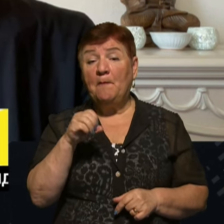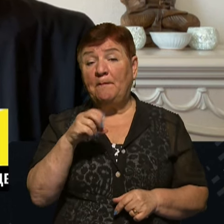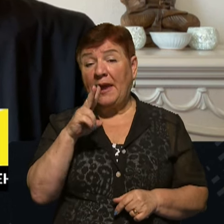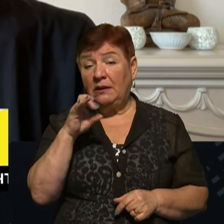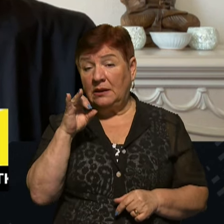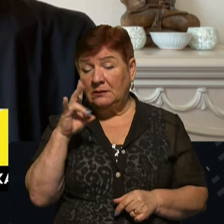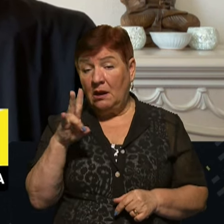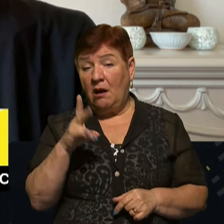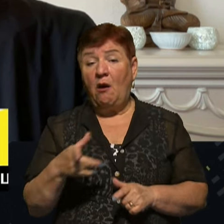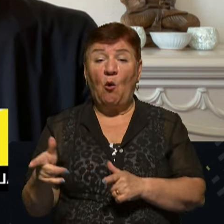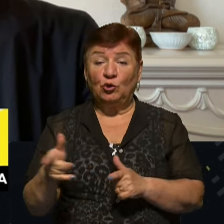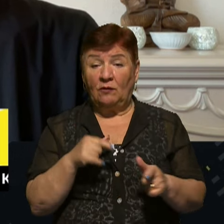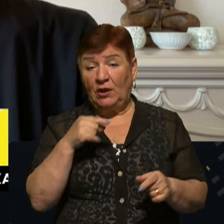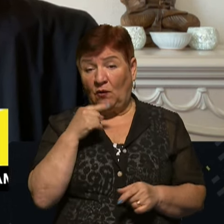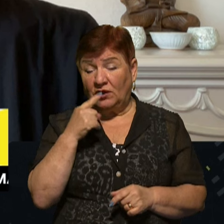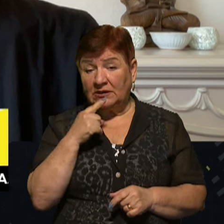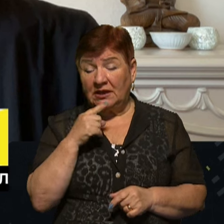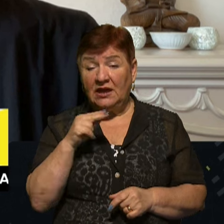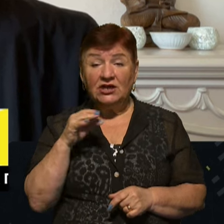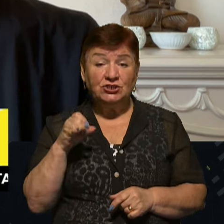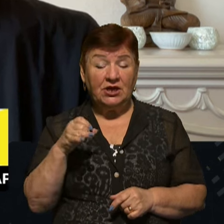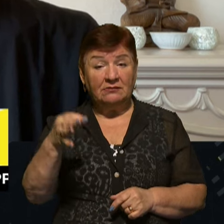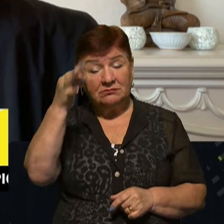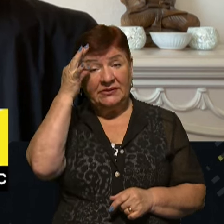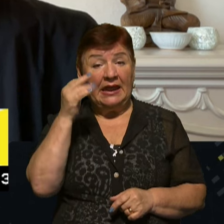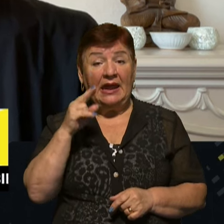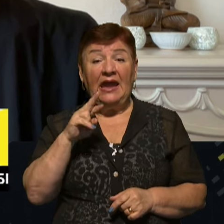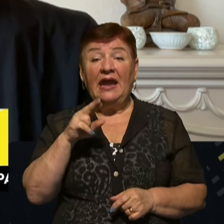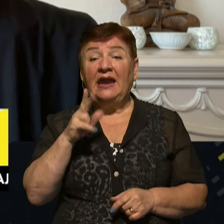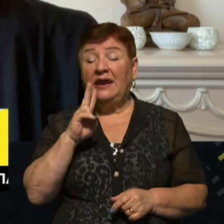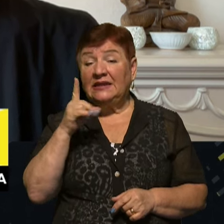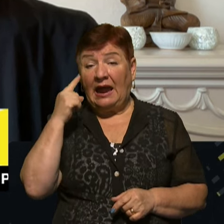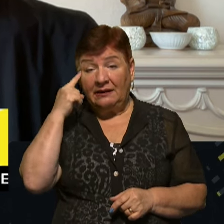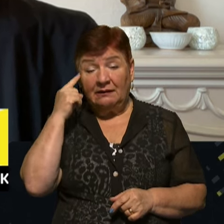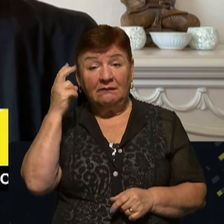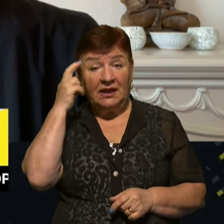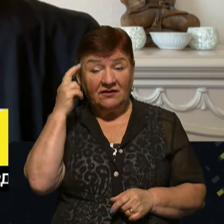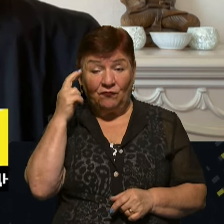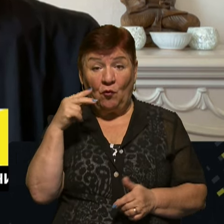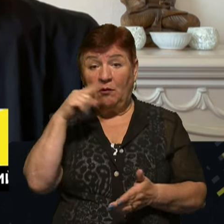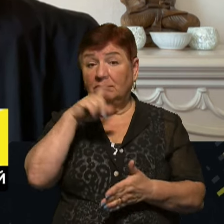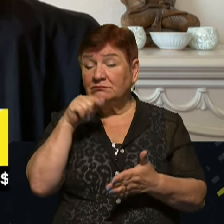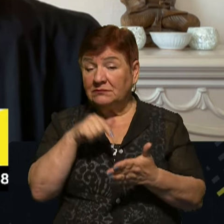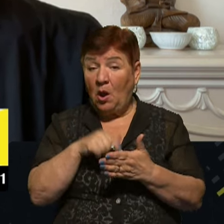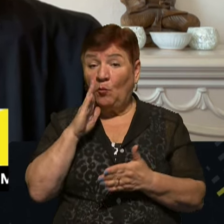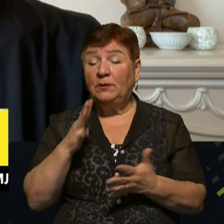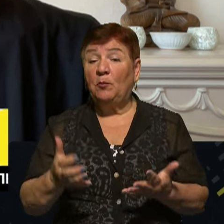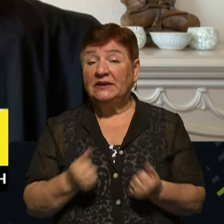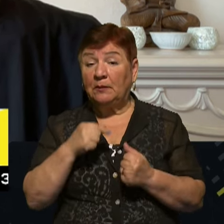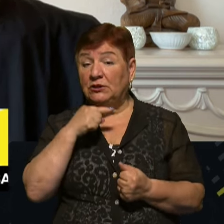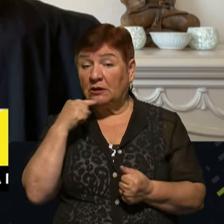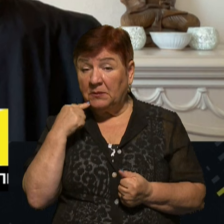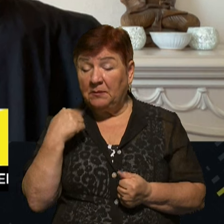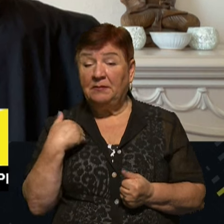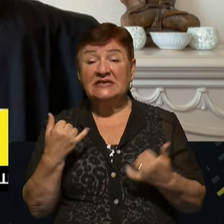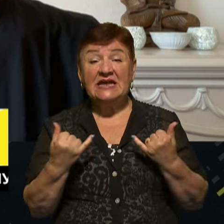говорити. Як ви гадаєте, чи може зараз Китай поставити певний ультиматум Києву і сказати, що дивіться, ми будемо підтримувати Росію, ми